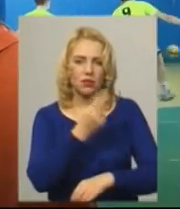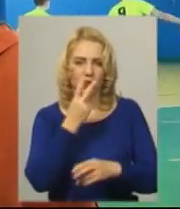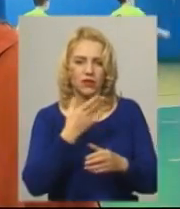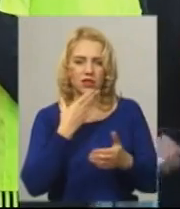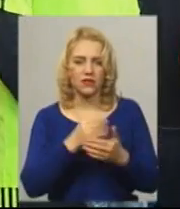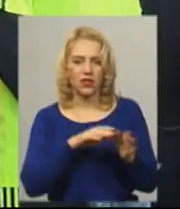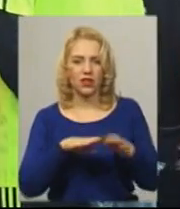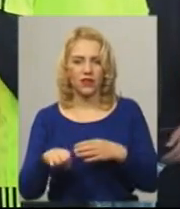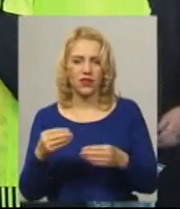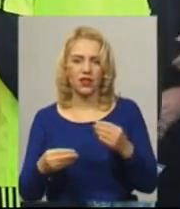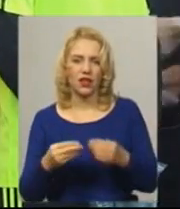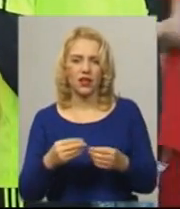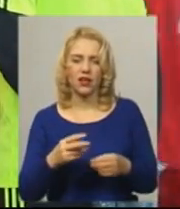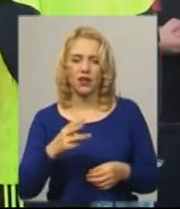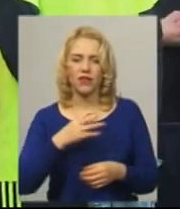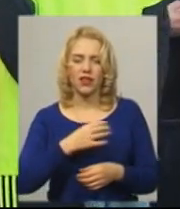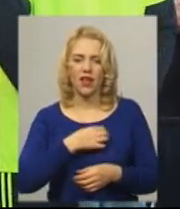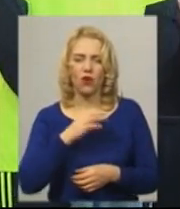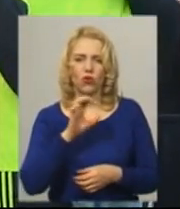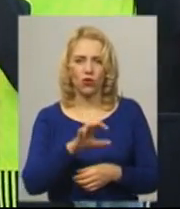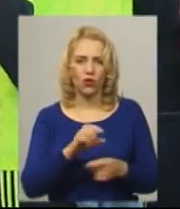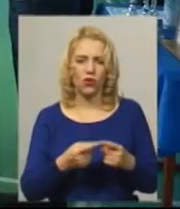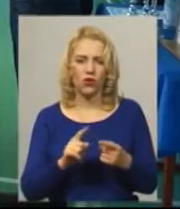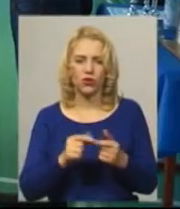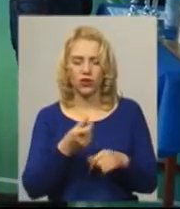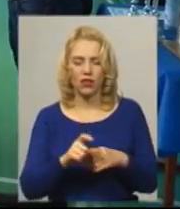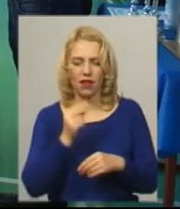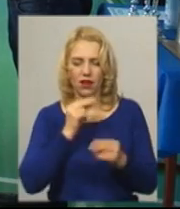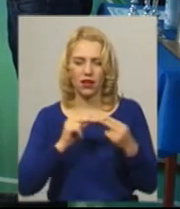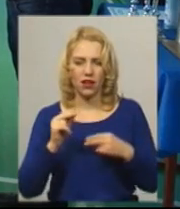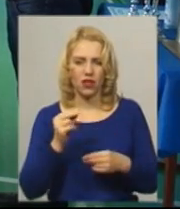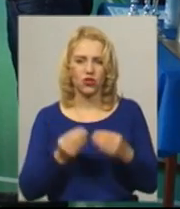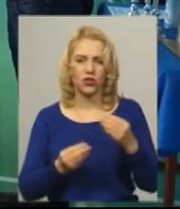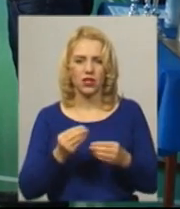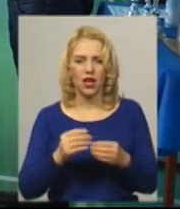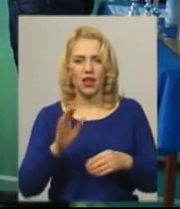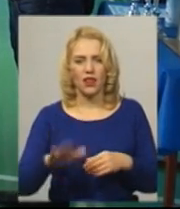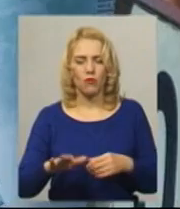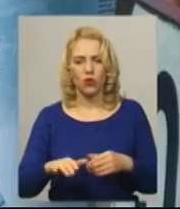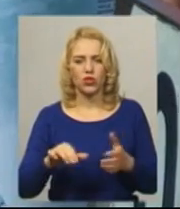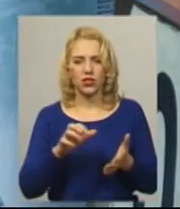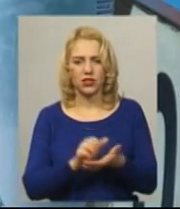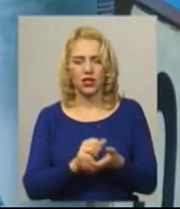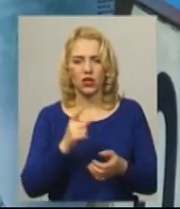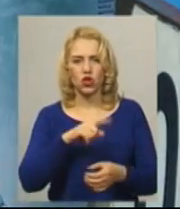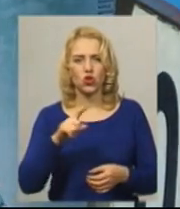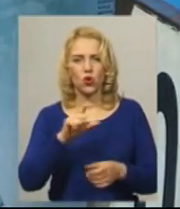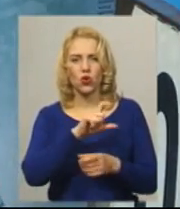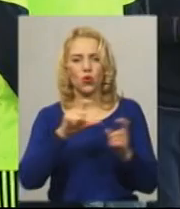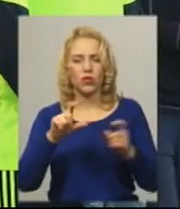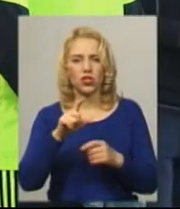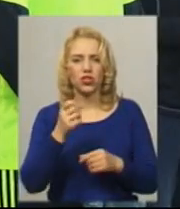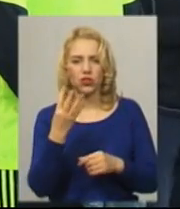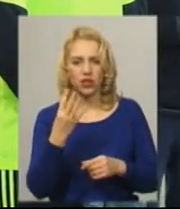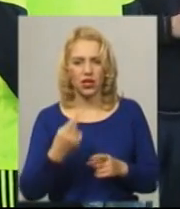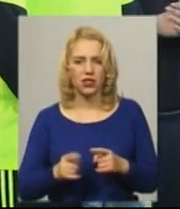свій рівень гри. Нагроду найперспективнішого гравця здобув наймолучий учасник команди школи номер 14 – Микита Віт. Хлопець переконує,